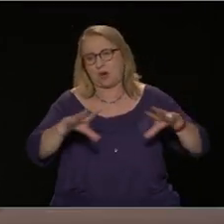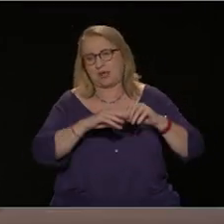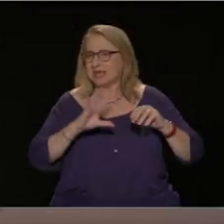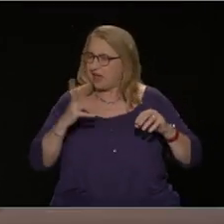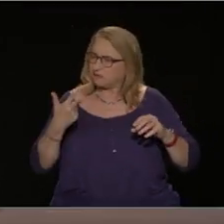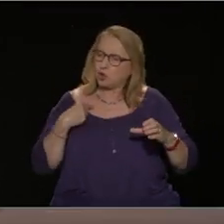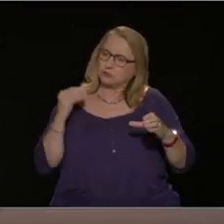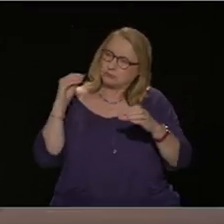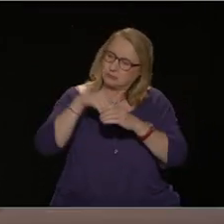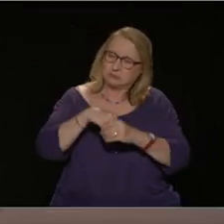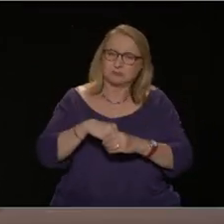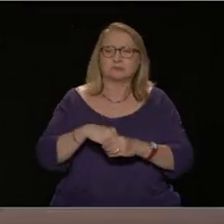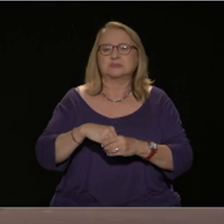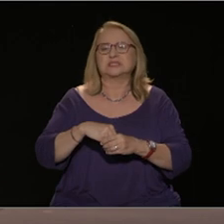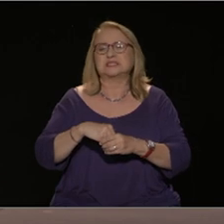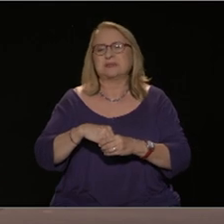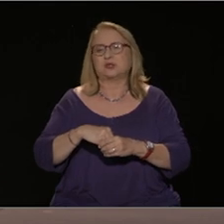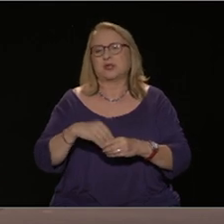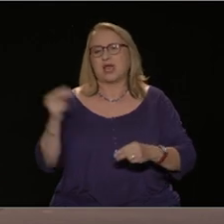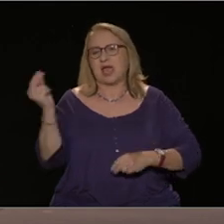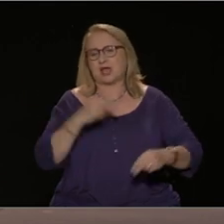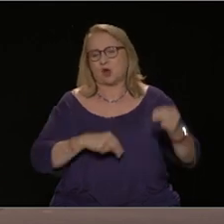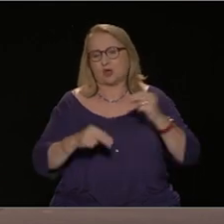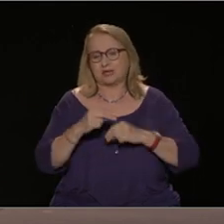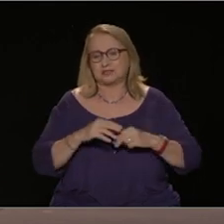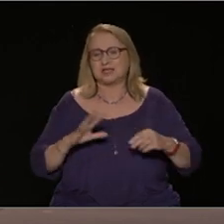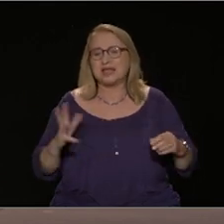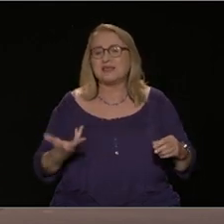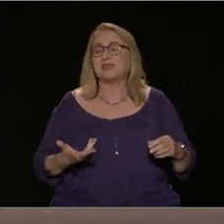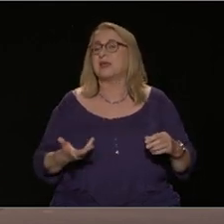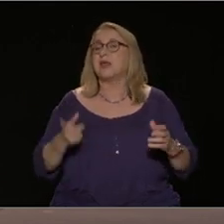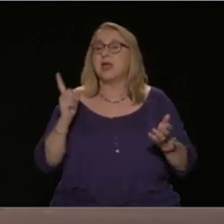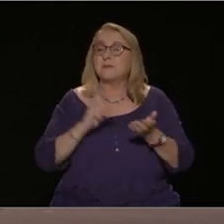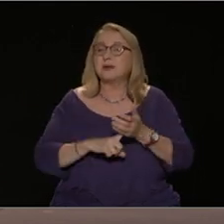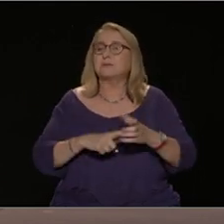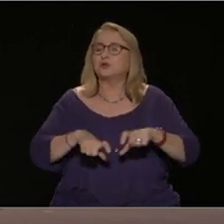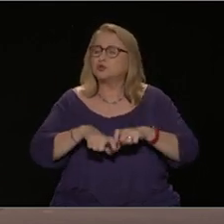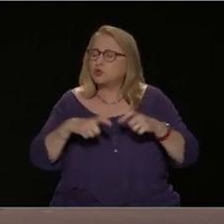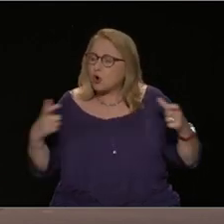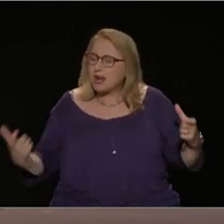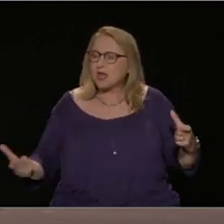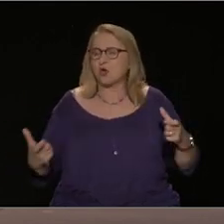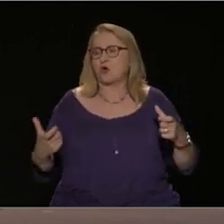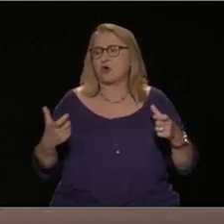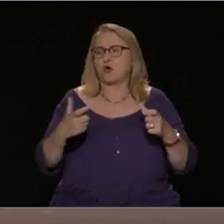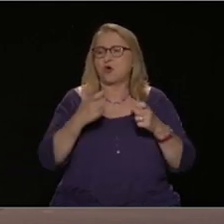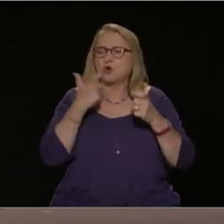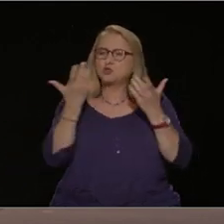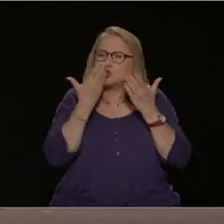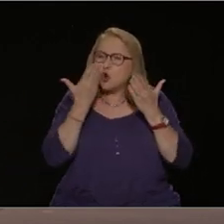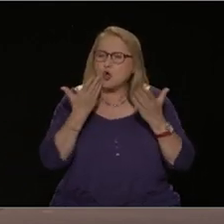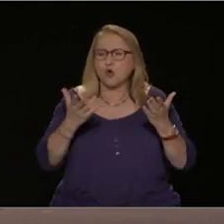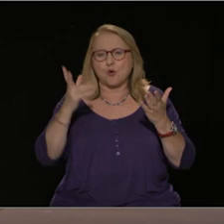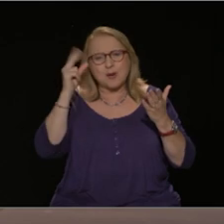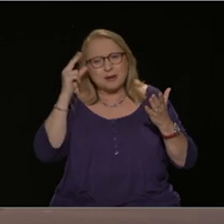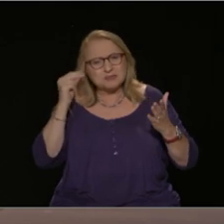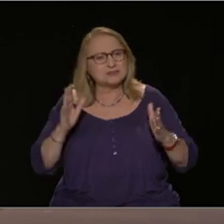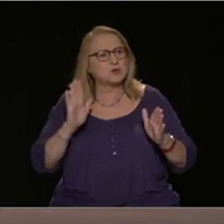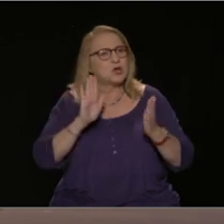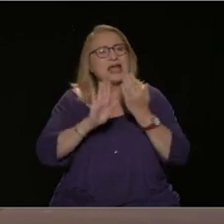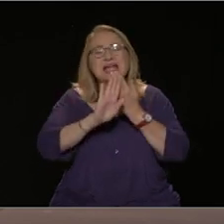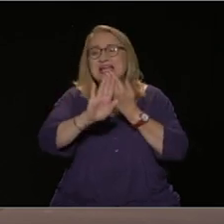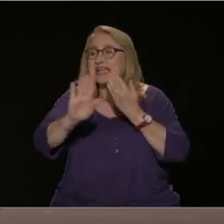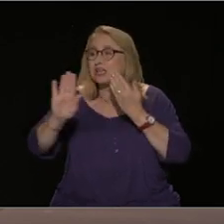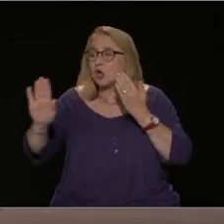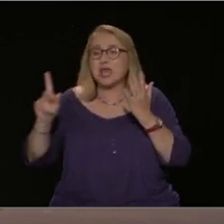πρέπει σε κάθε χώρο δουλειάς, σχολείο, σχολείο, γειτονιά, να αρχίσουμε να προετοιμάζουμε την